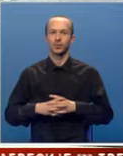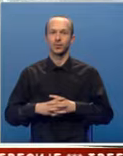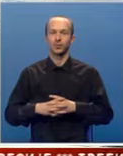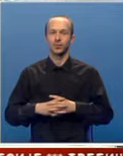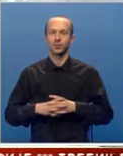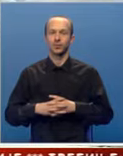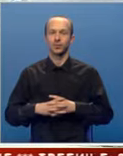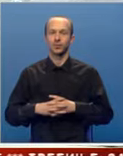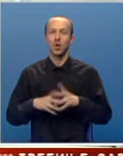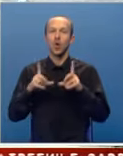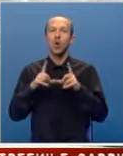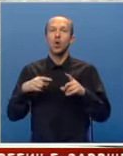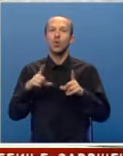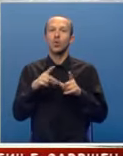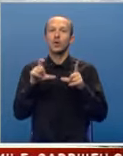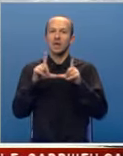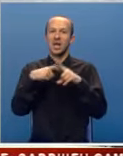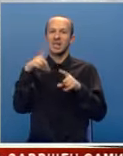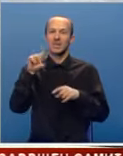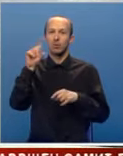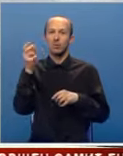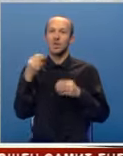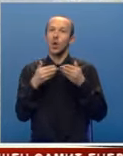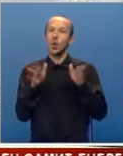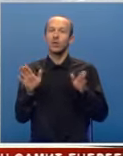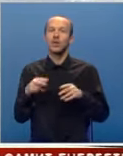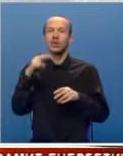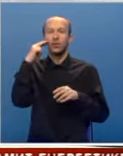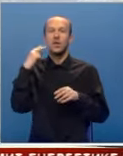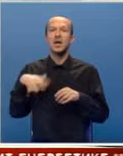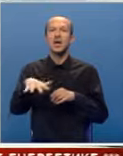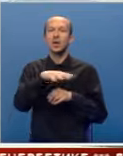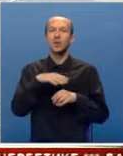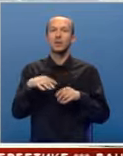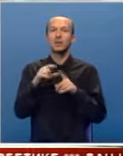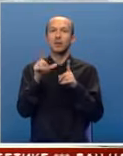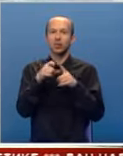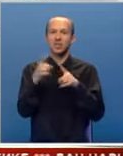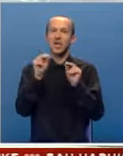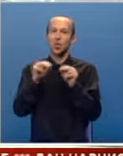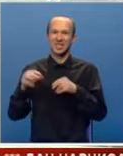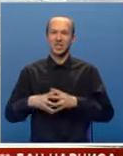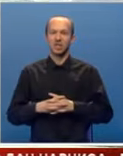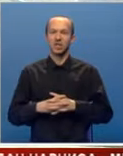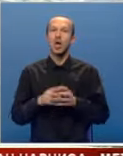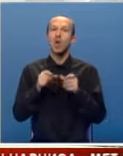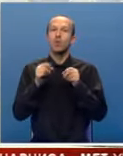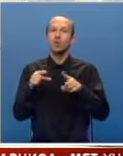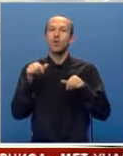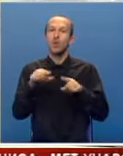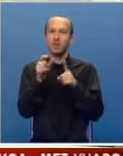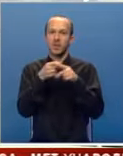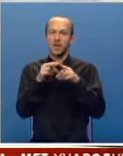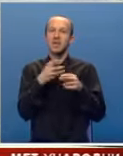U Univerzitetskom kliničkom centru otvoren je dvodnevni regionalni dermoskopski kurs. Poručeno je da je ovo